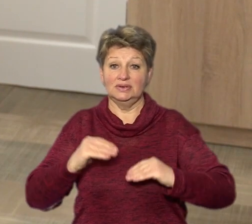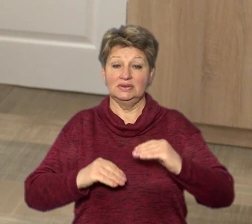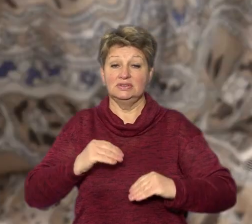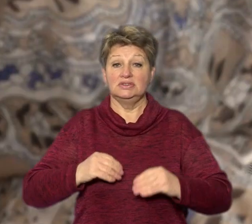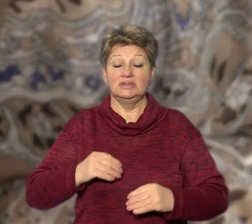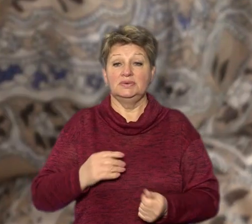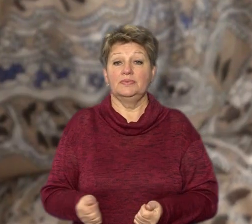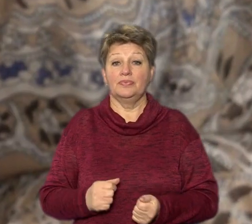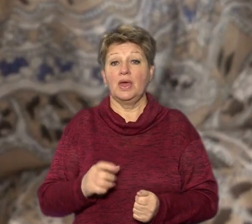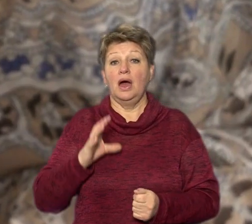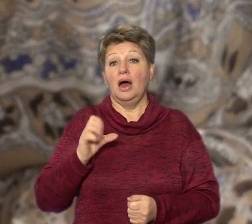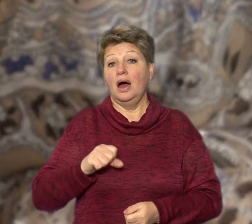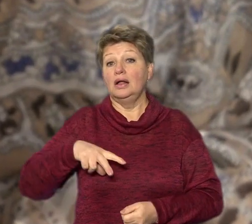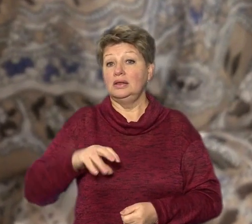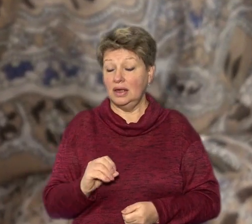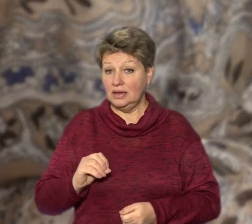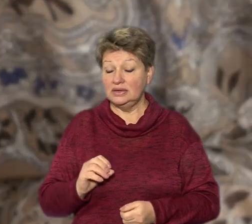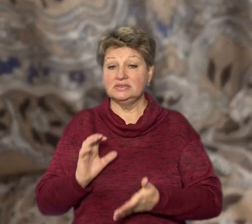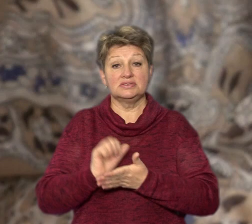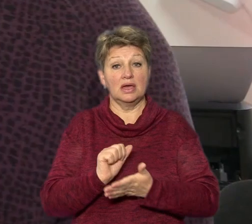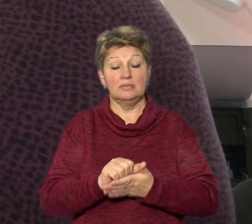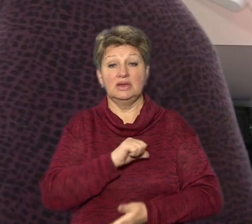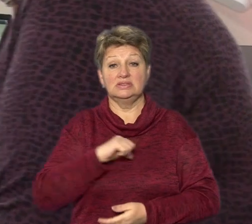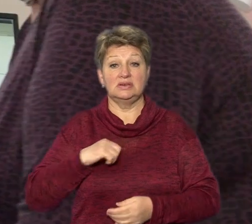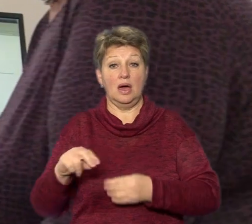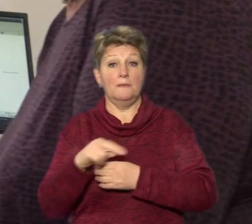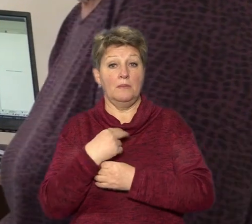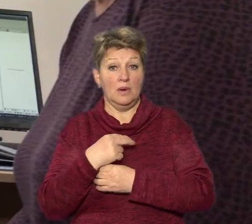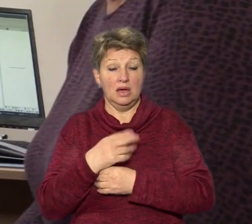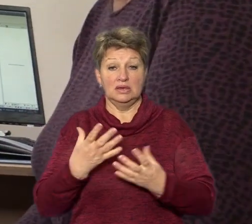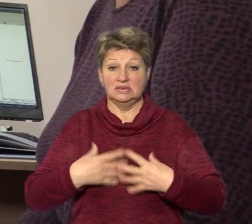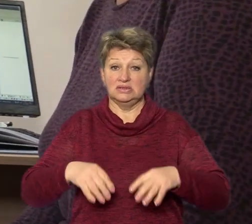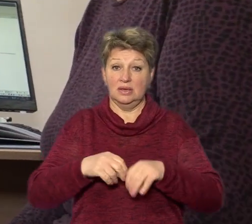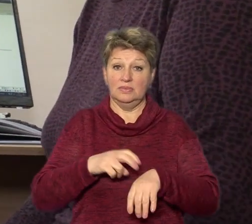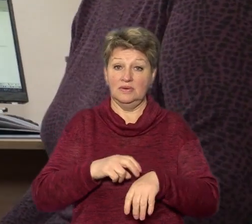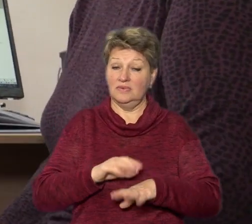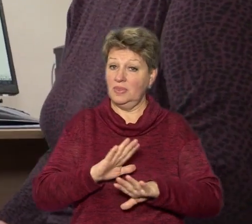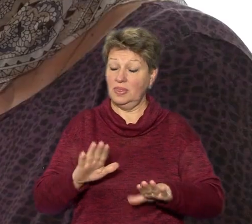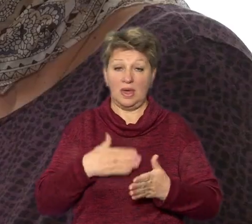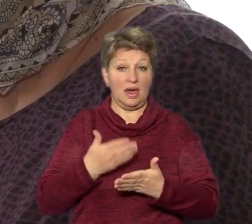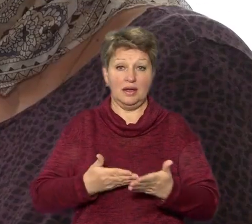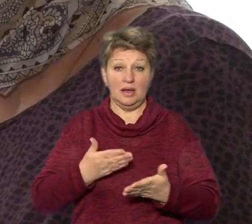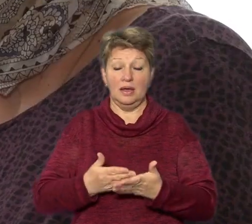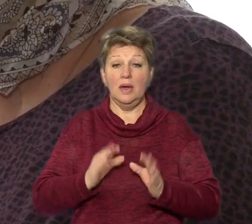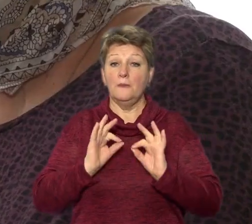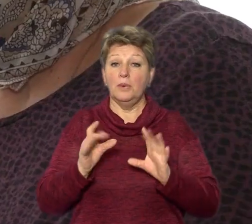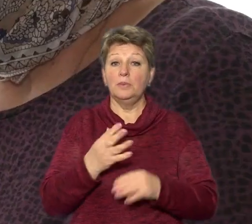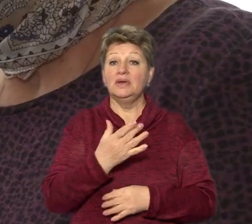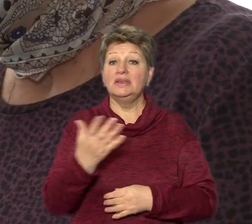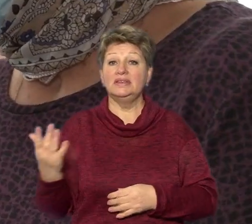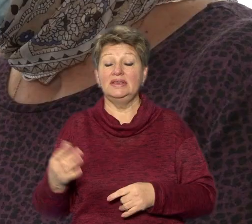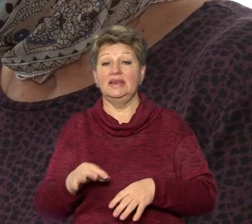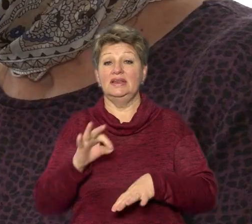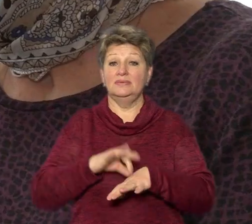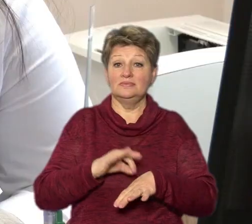збір трав. Однак займатися самолікуванням сімейна лікарка Людмила Мамаєва не радить. Пояснює, деякі препарати лише затягують